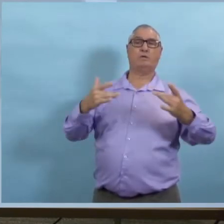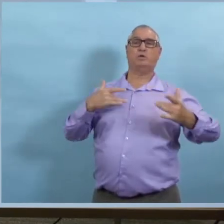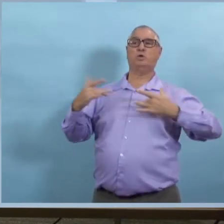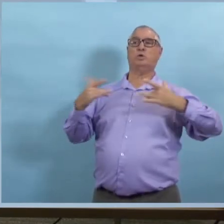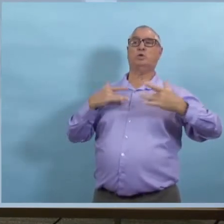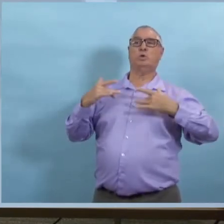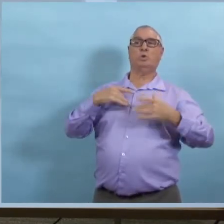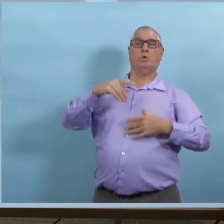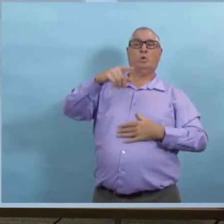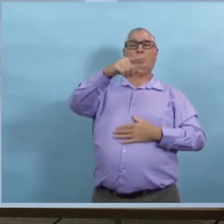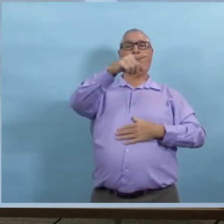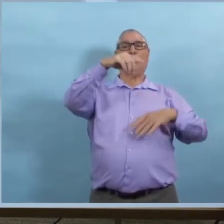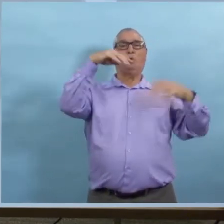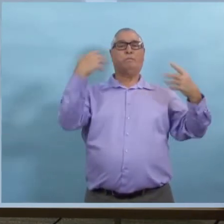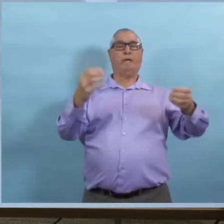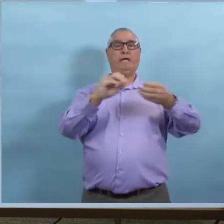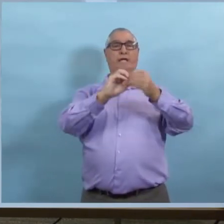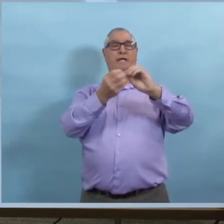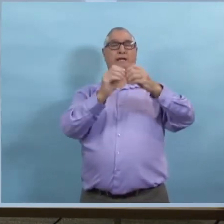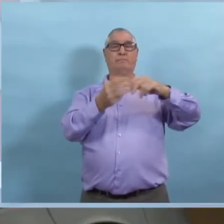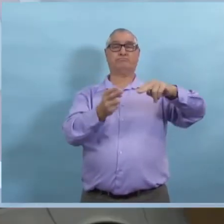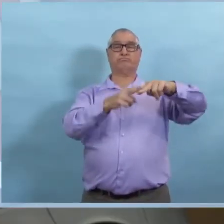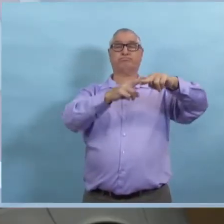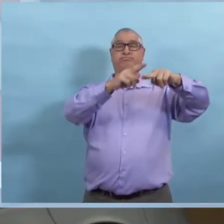Il y a des familles qui sont toujours préoccupées